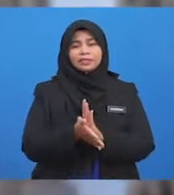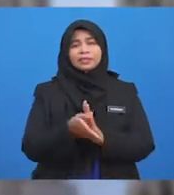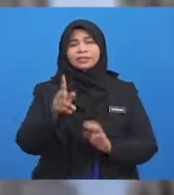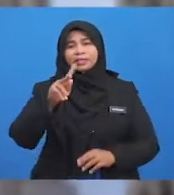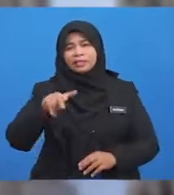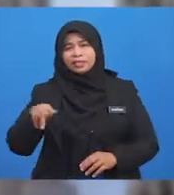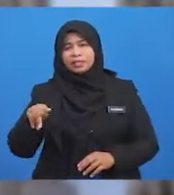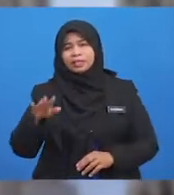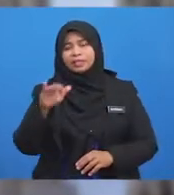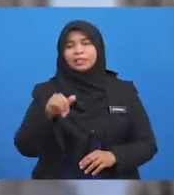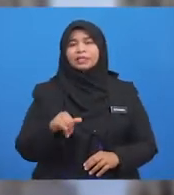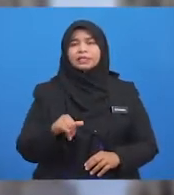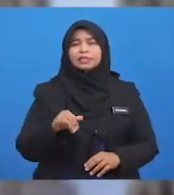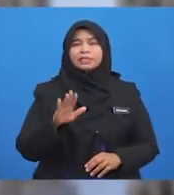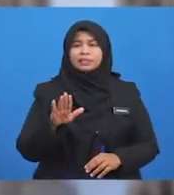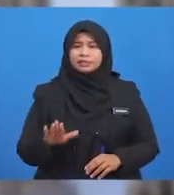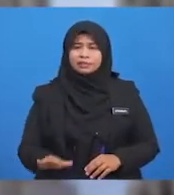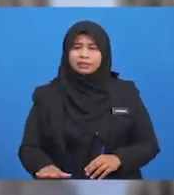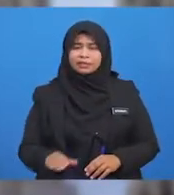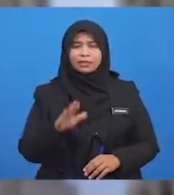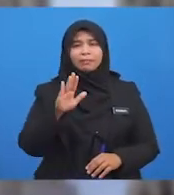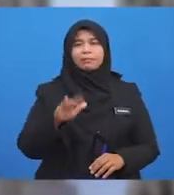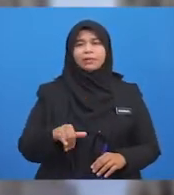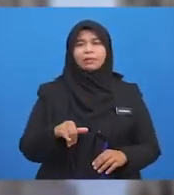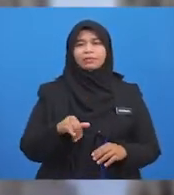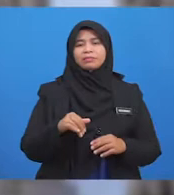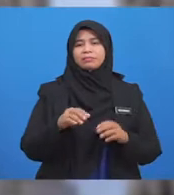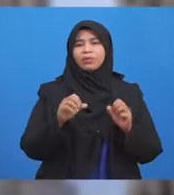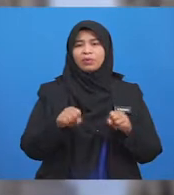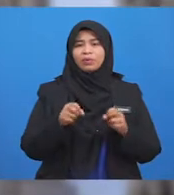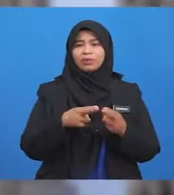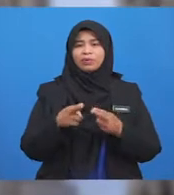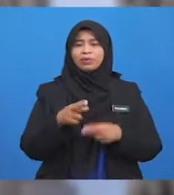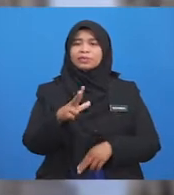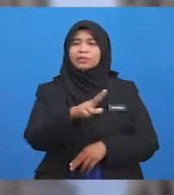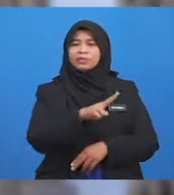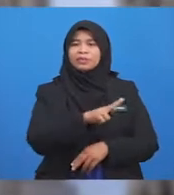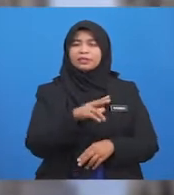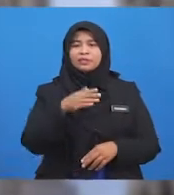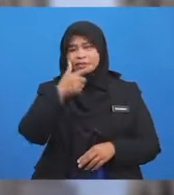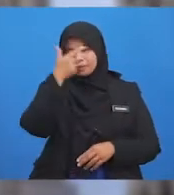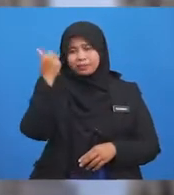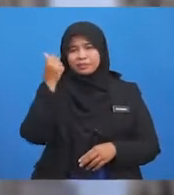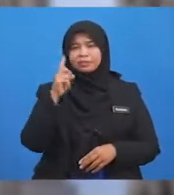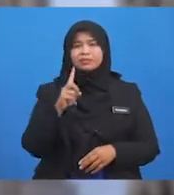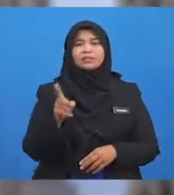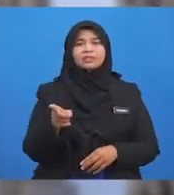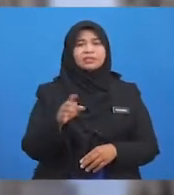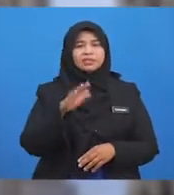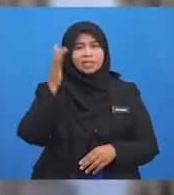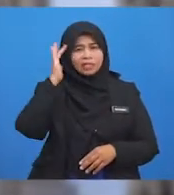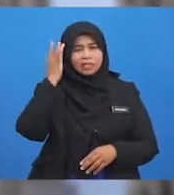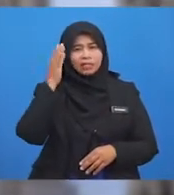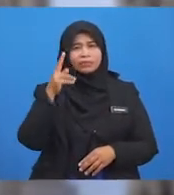-kanak yang belum memais Belum layak untuk menguruskan harta Sebab Dia tidak tahu lagi nilai